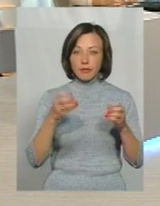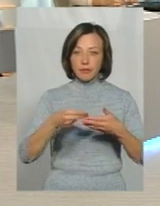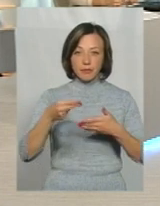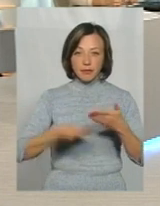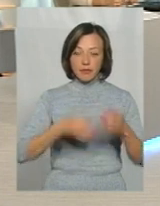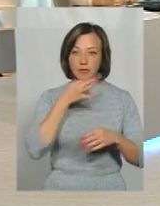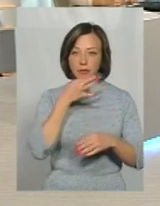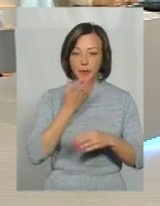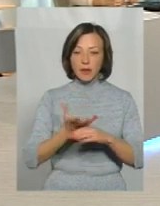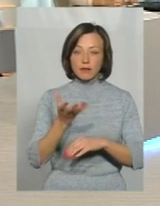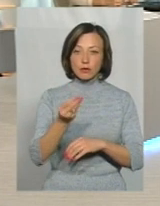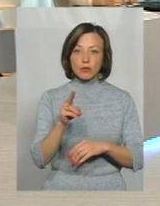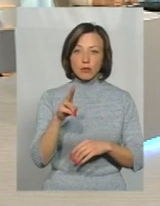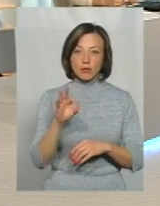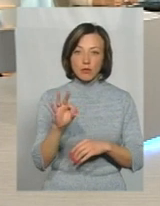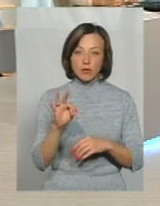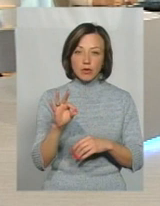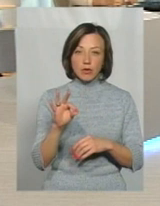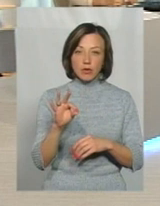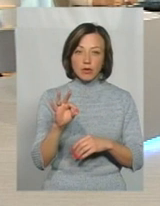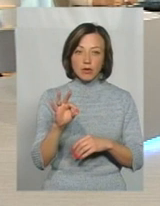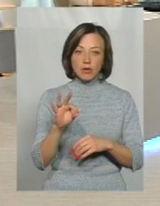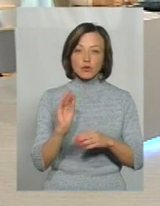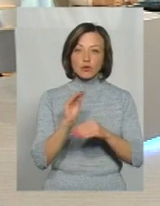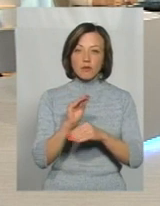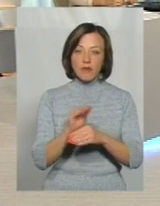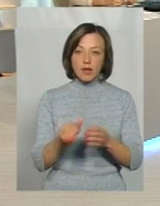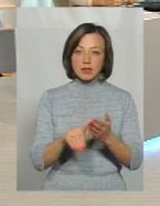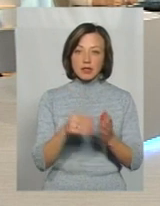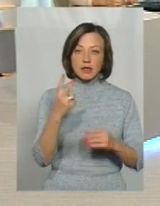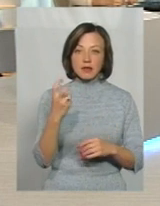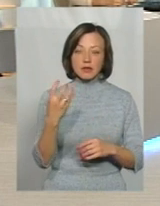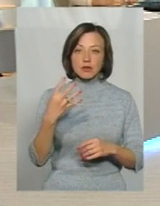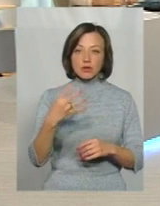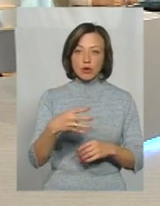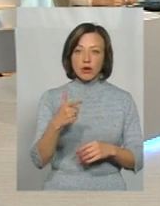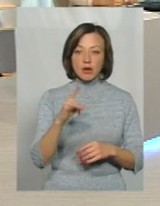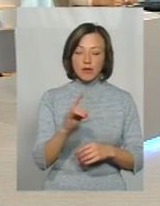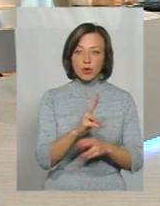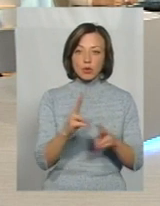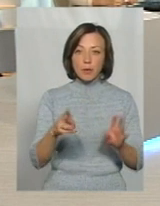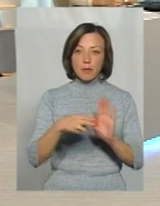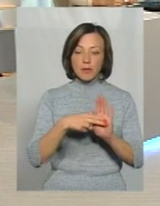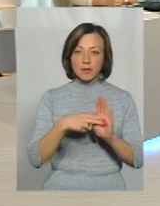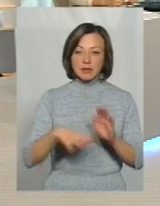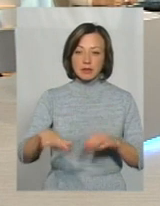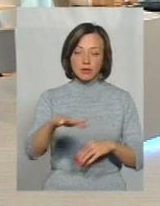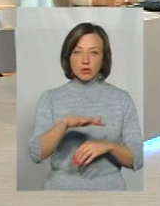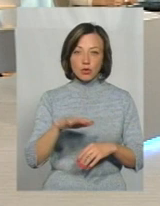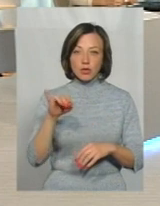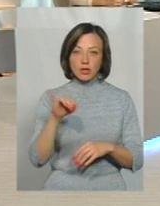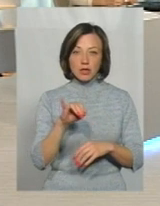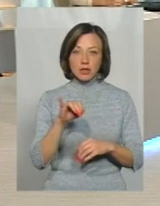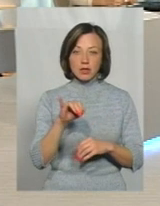вони фінансуються по лише, так же, швидкою, наспособенції, по 240 гривень на того, хто приписаний на даній території. І,